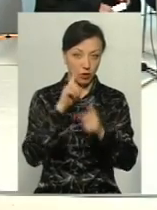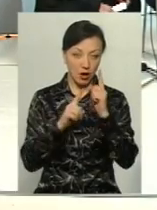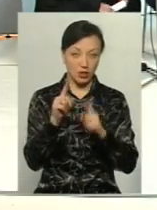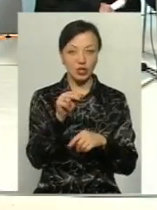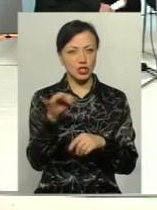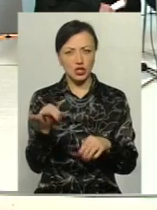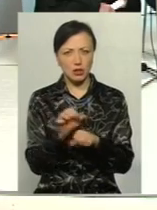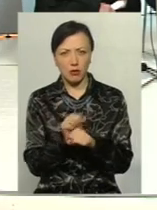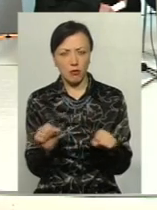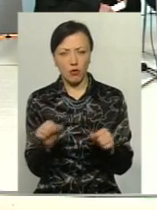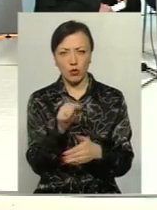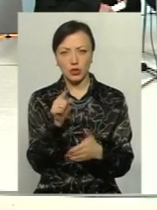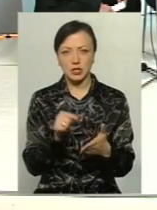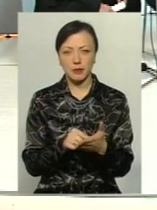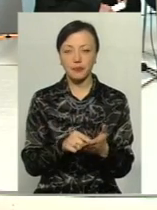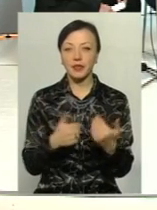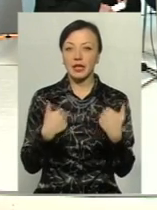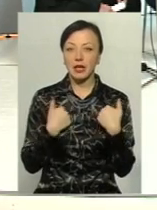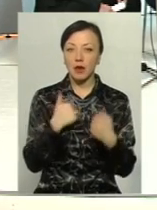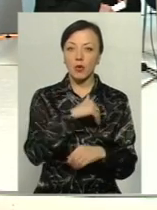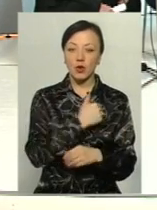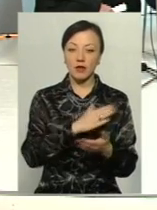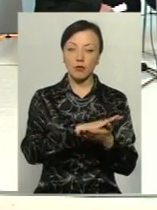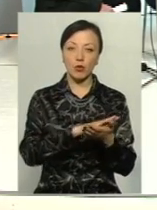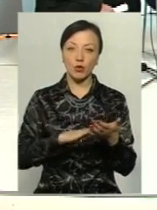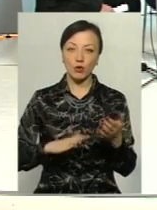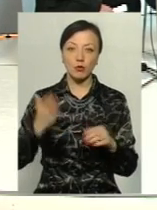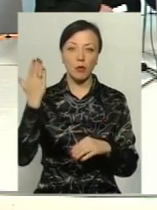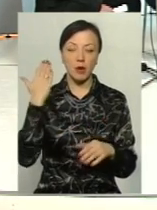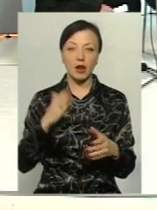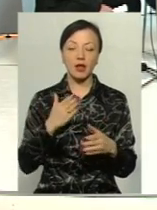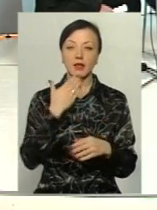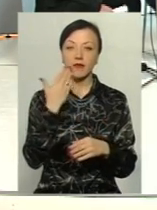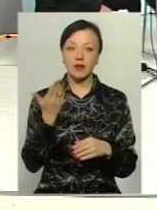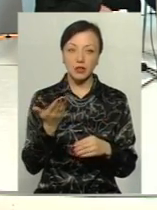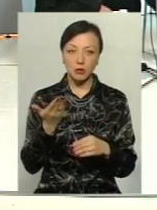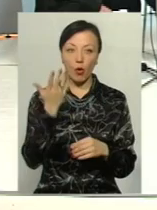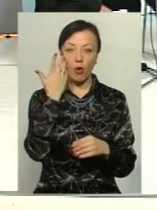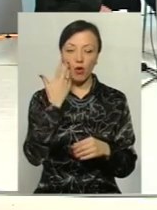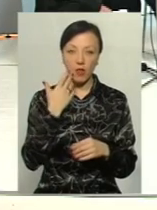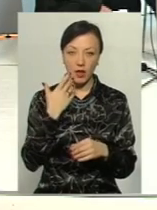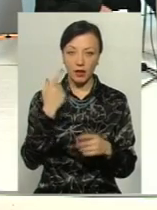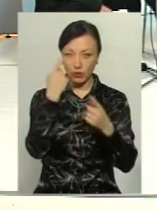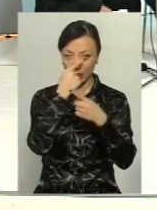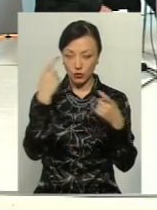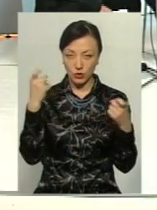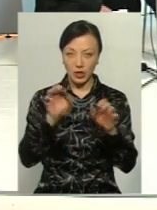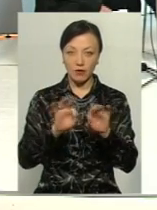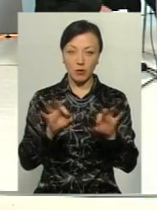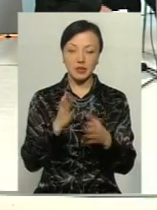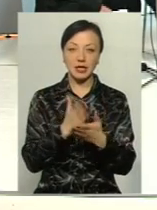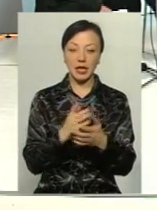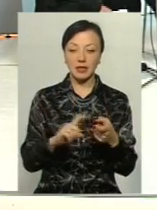Чи не може? Я б хотів продовжити свій попередній виступ, коли озвучиваю інформацію, що є